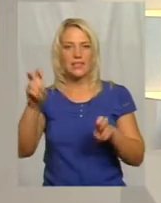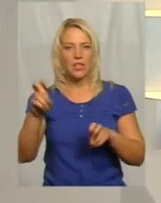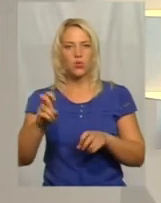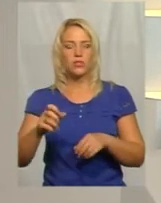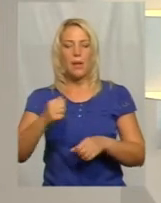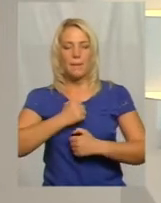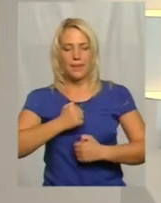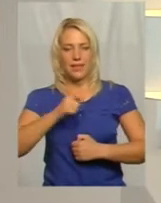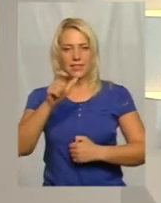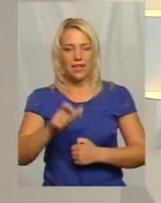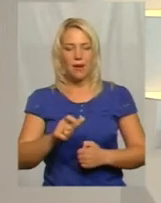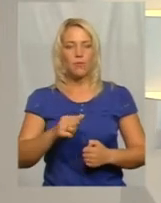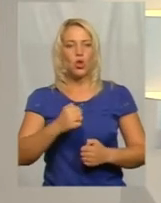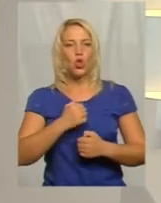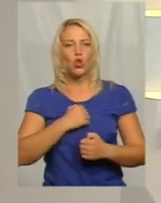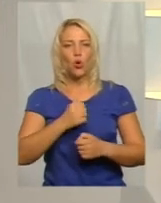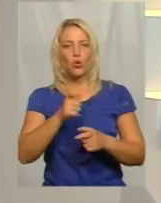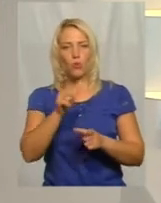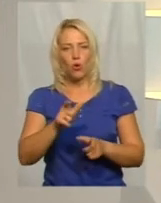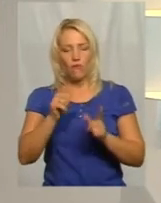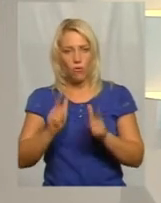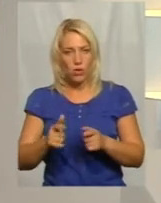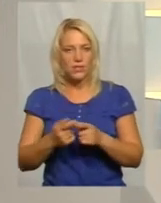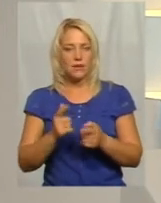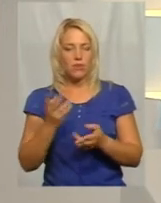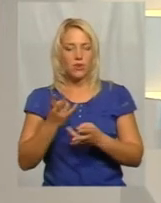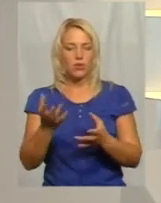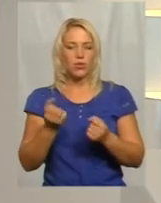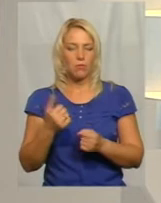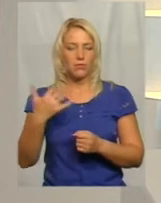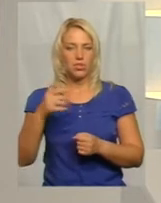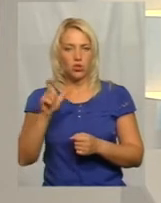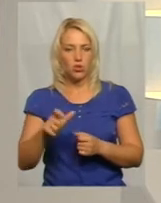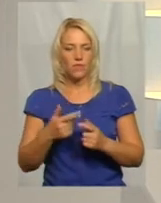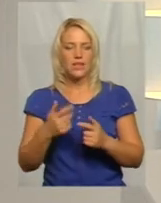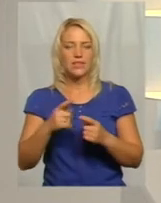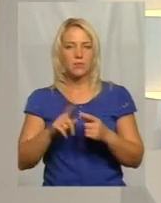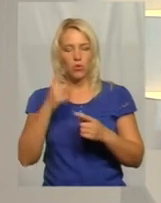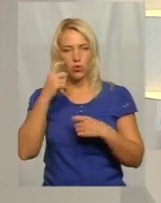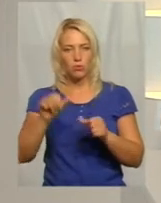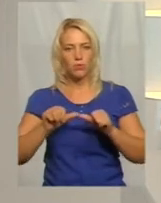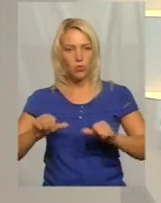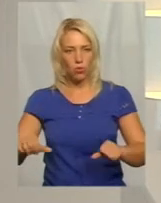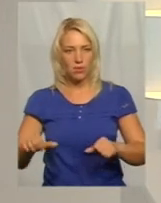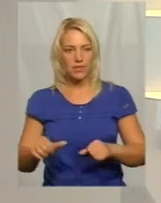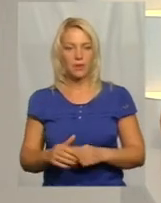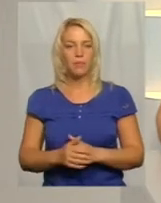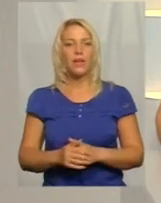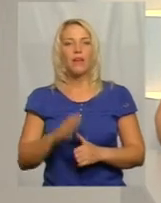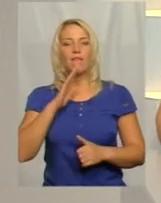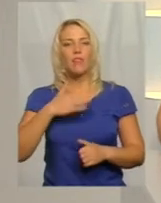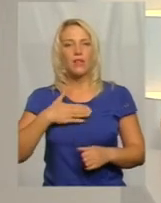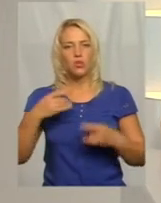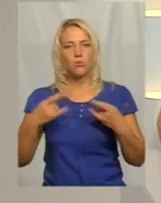отримати 50 чоловік. Про це повідомив голова комісії з надання статусу бійця-добровольця АТО Валерій Лесков у нашому